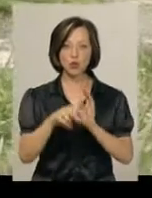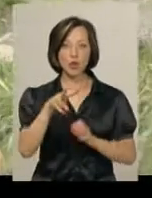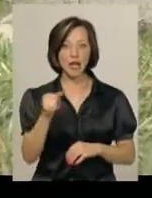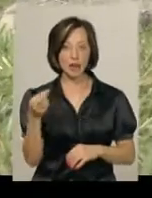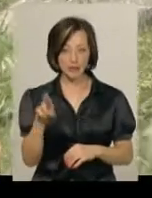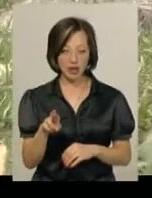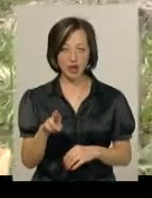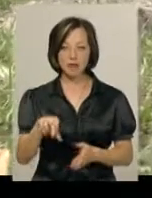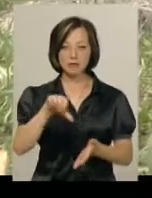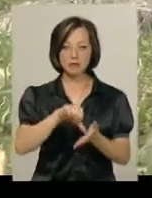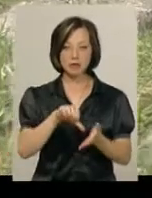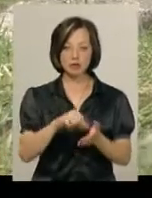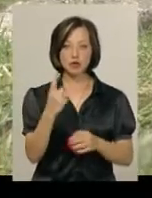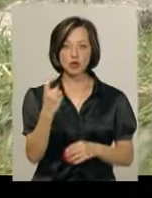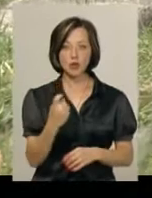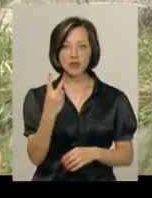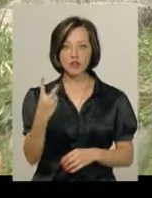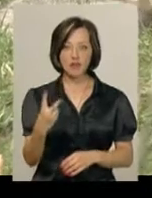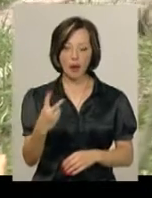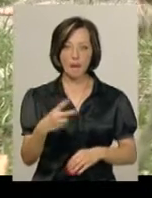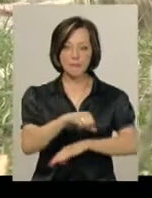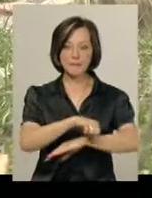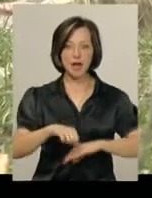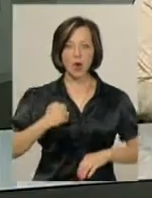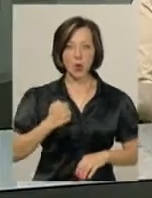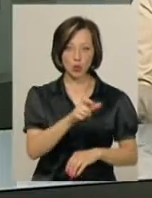липня, взяли участь 102 прикордонники.